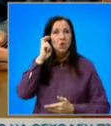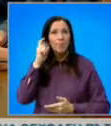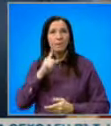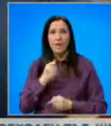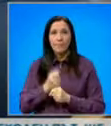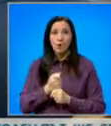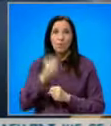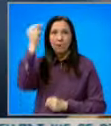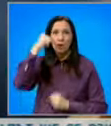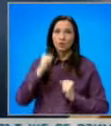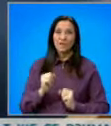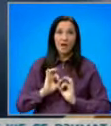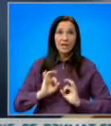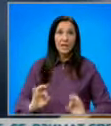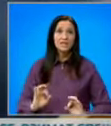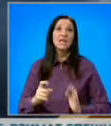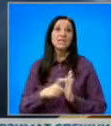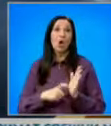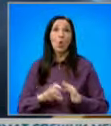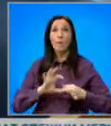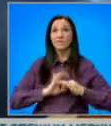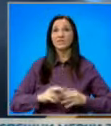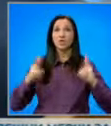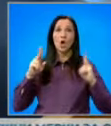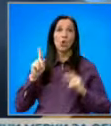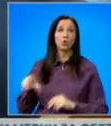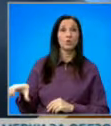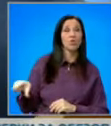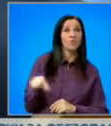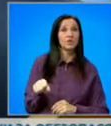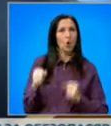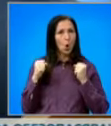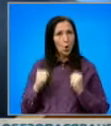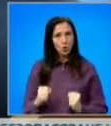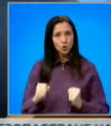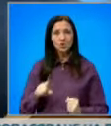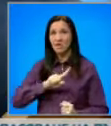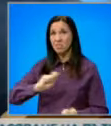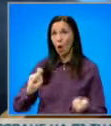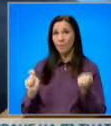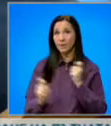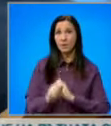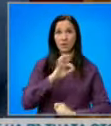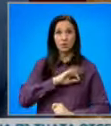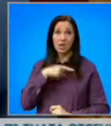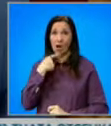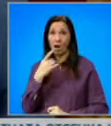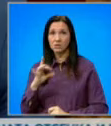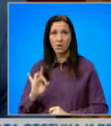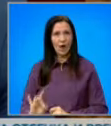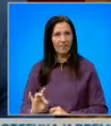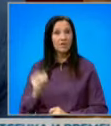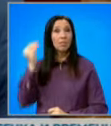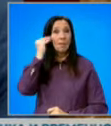България очаква ясни и правновързващи решения, които да доведат до устойчиви и необратими резултати, заявил Ощерадев.